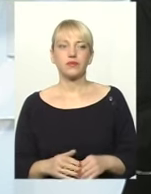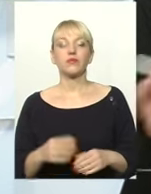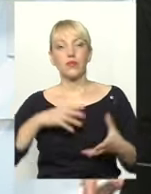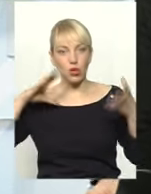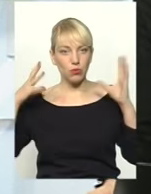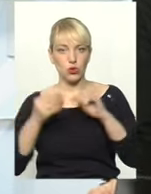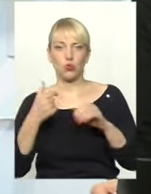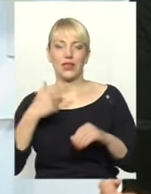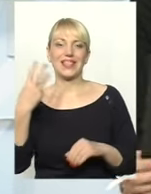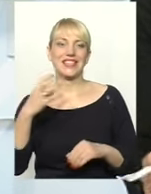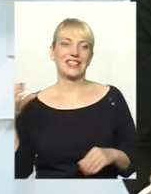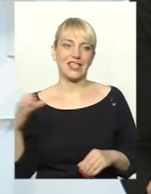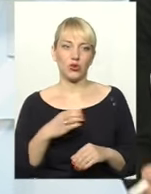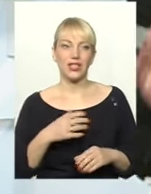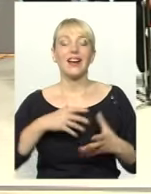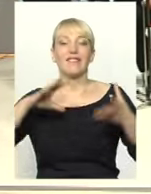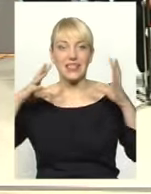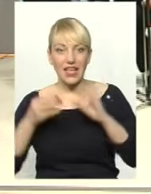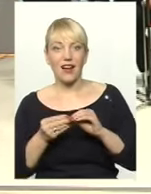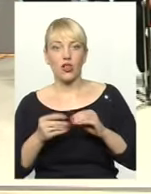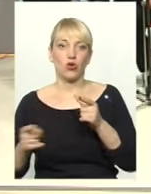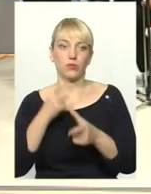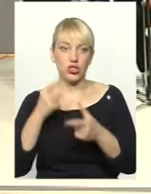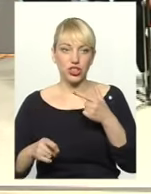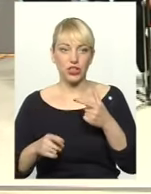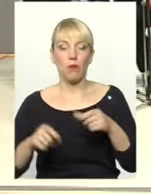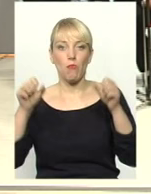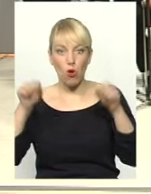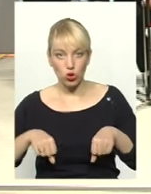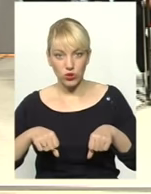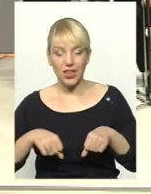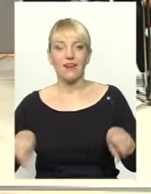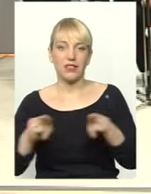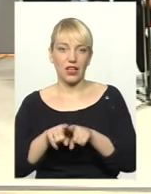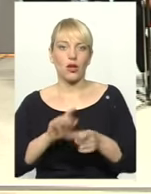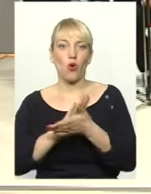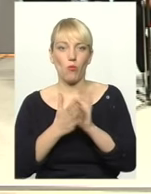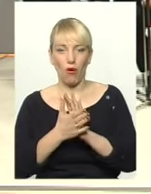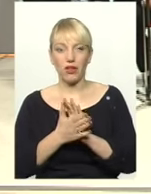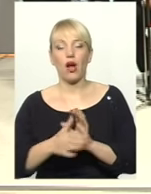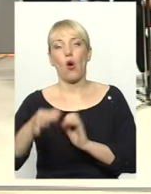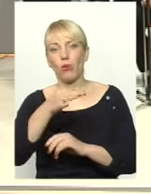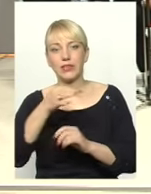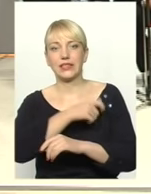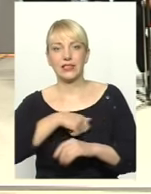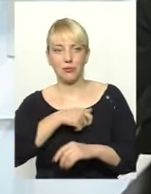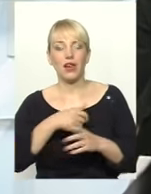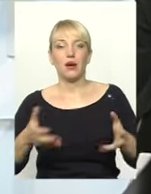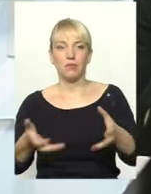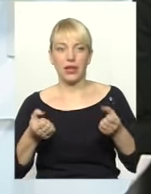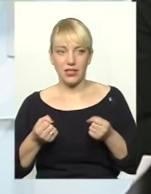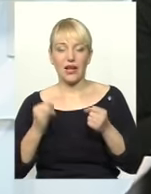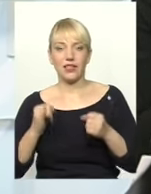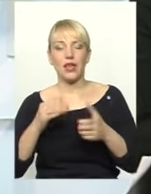підсумовуючи, нас 30 секунд. Загалом, чи можуть в таких умовах обласні депутати прийняти